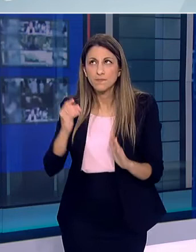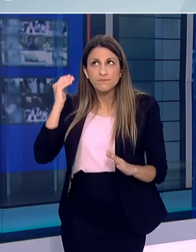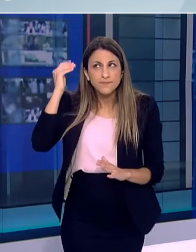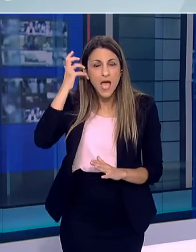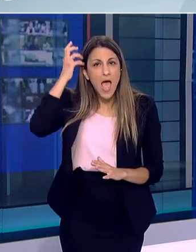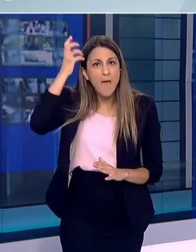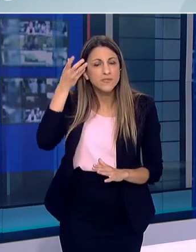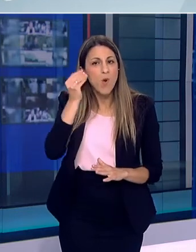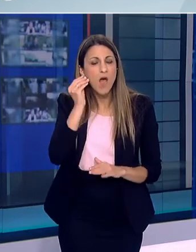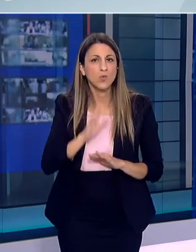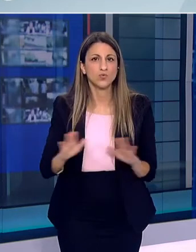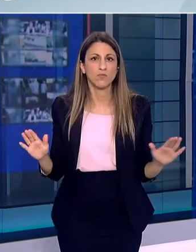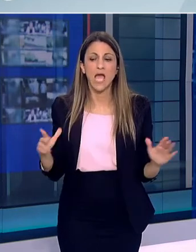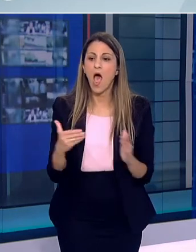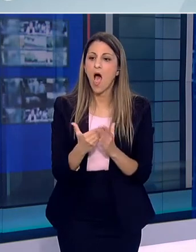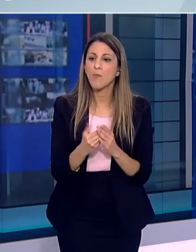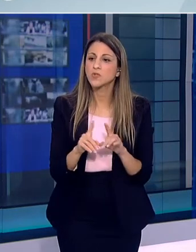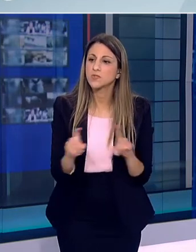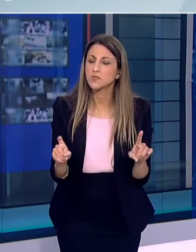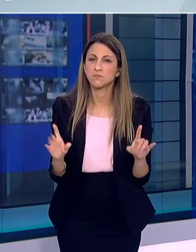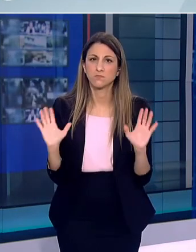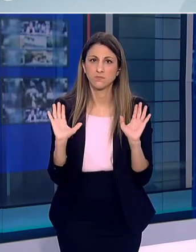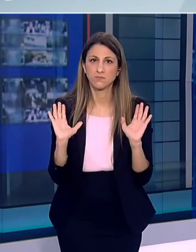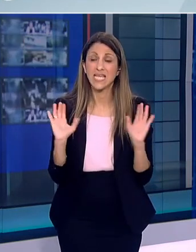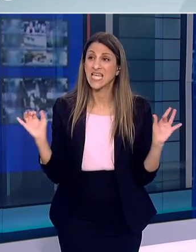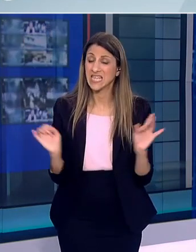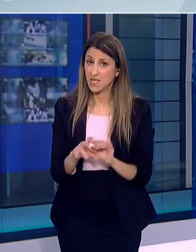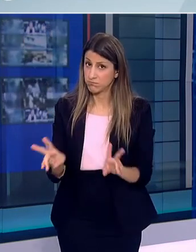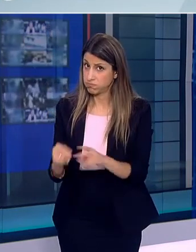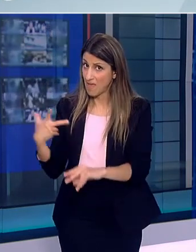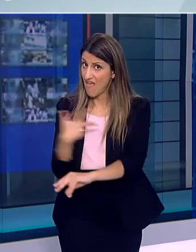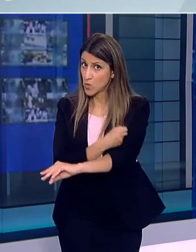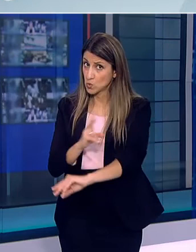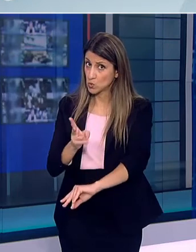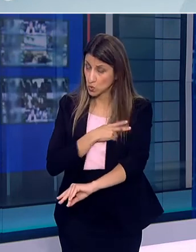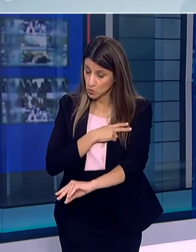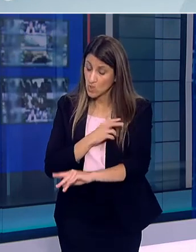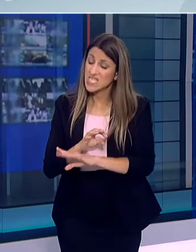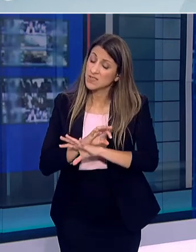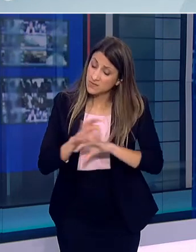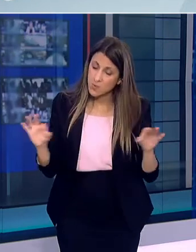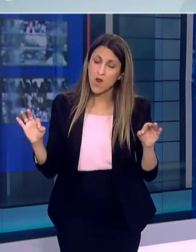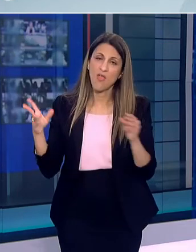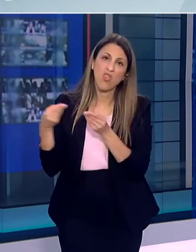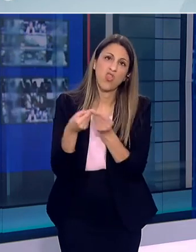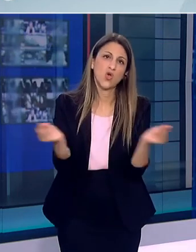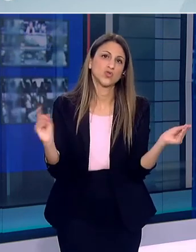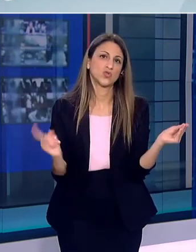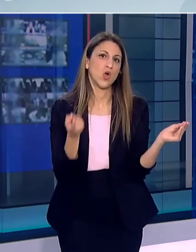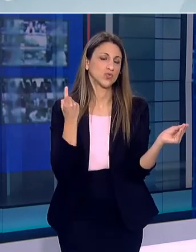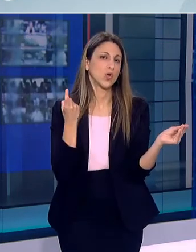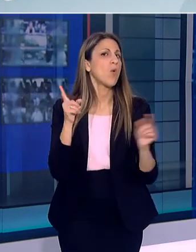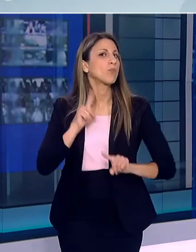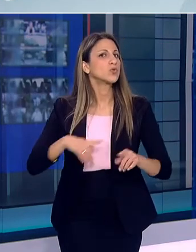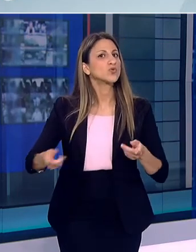αποτελεσματικό Θέλω να πιστεύω ότι η παγκόσμια κοινότητα Προεξάρχοντα του Παγκόσμιου Αντιμού Υγείας Θα φροντίσει να είναι ένα κοινό αγαθό Κοινωνικό